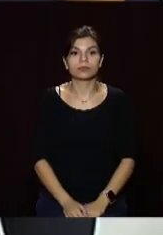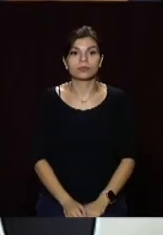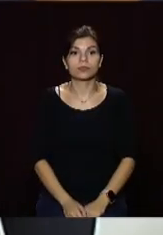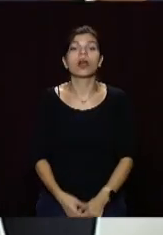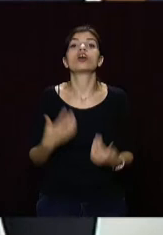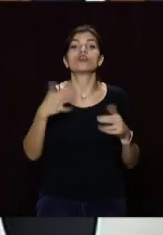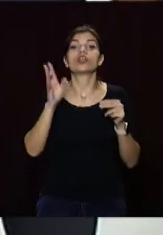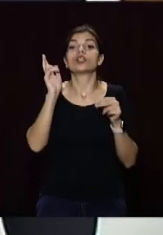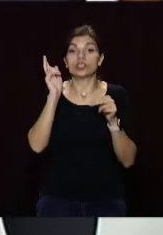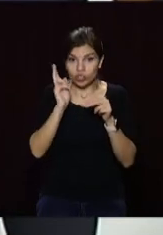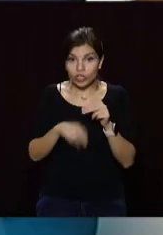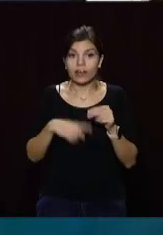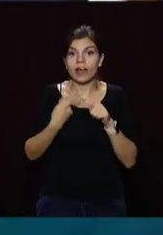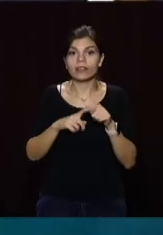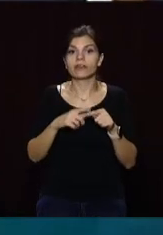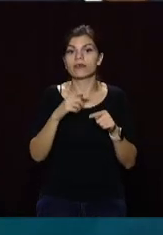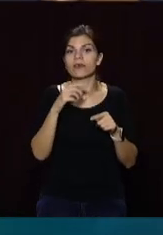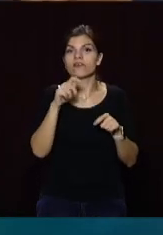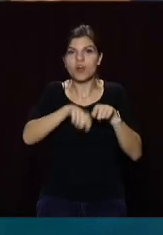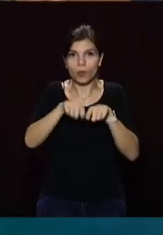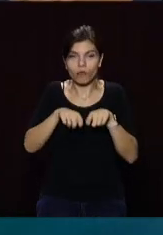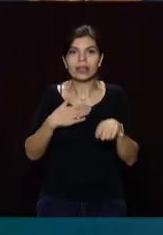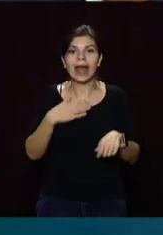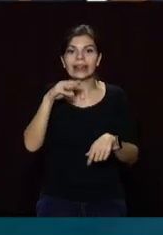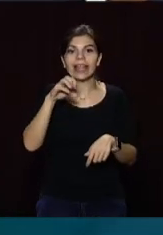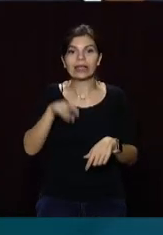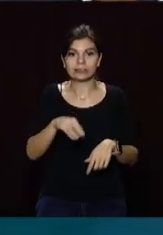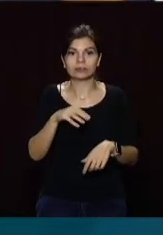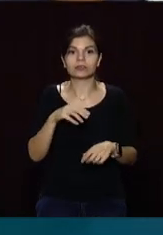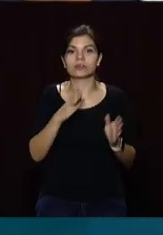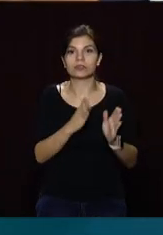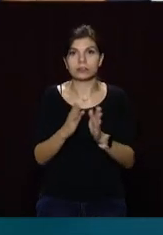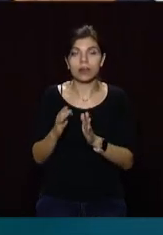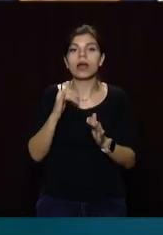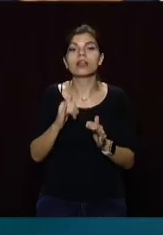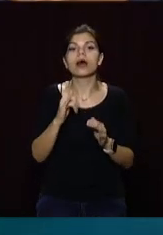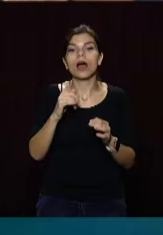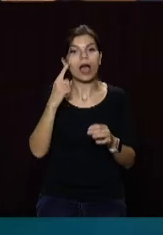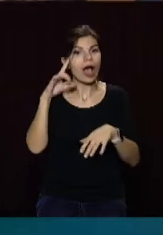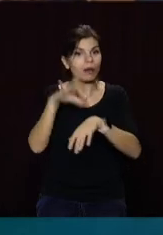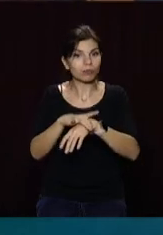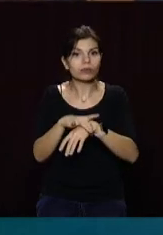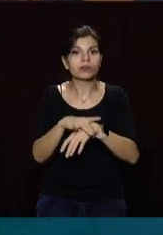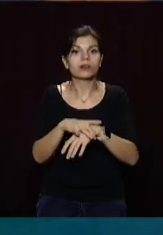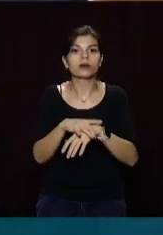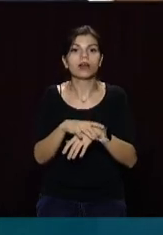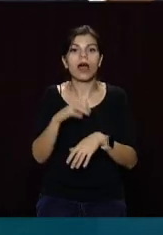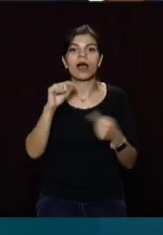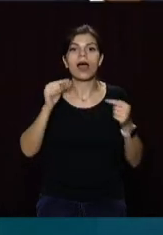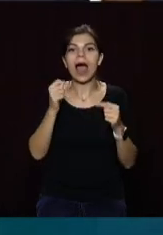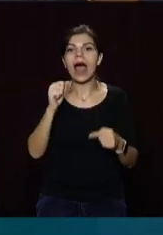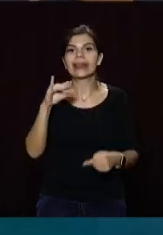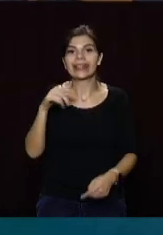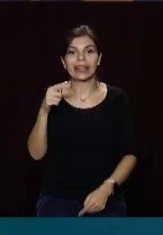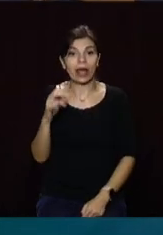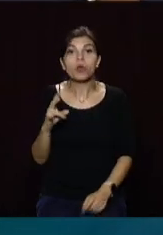Закінчується вже відповідне випробування наших українських тест-систем на визначення антигену методами